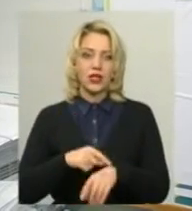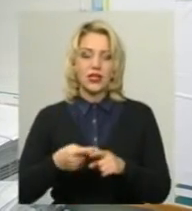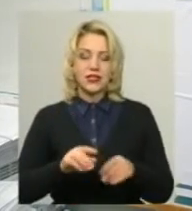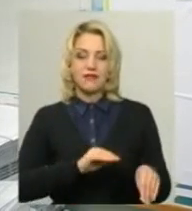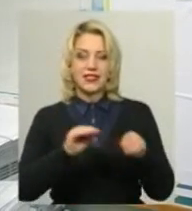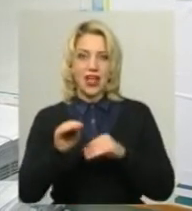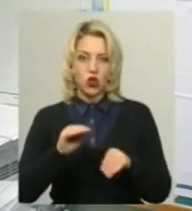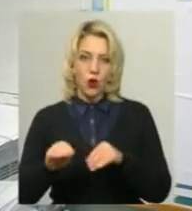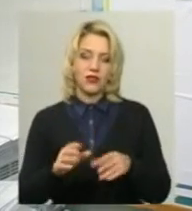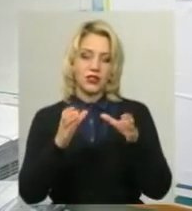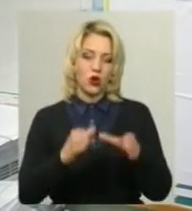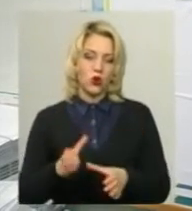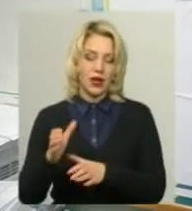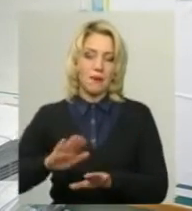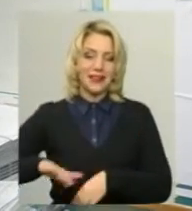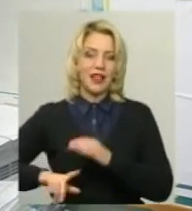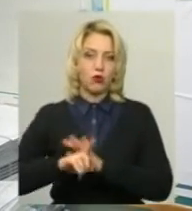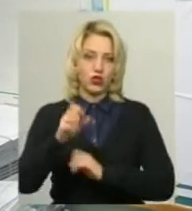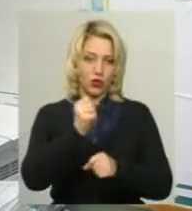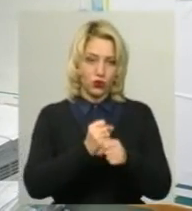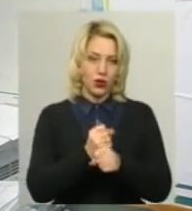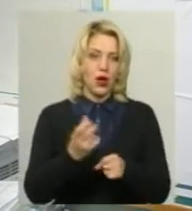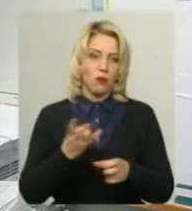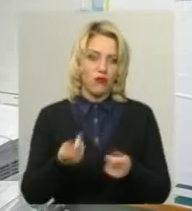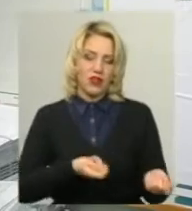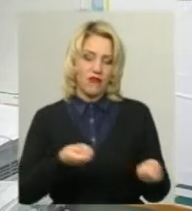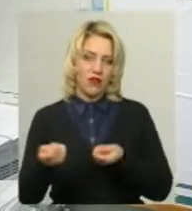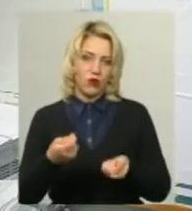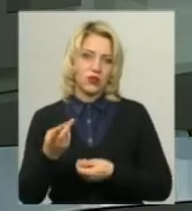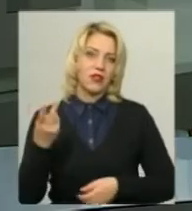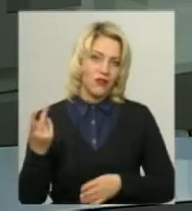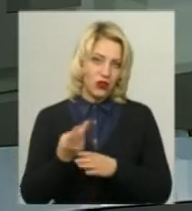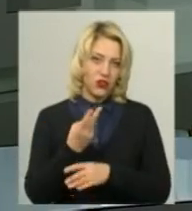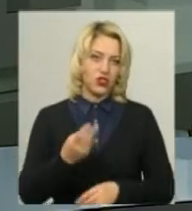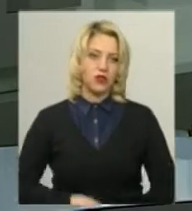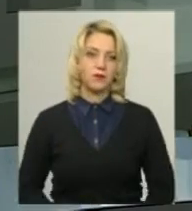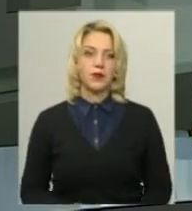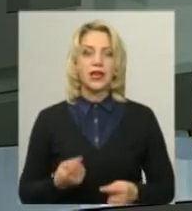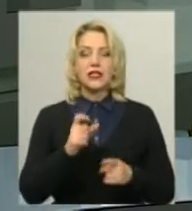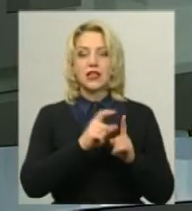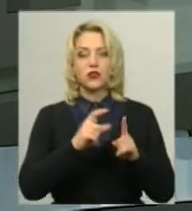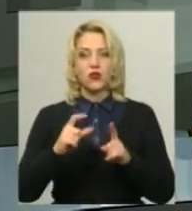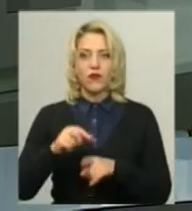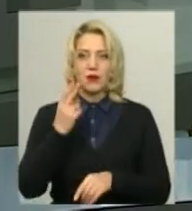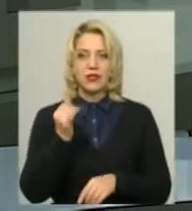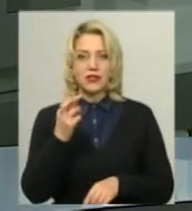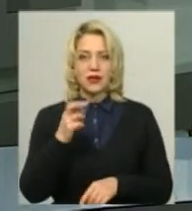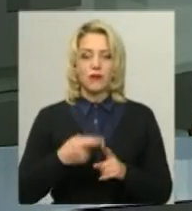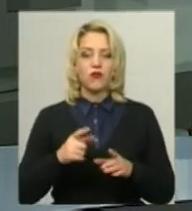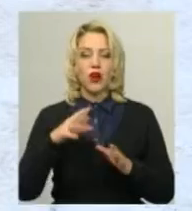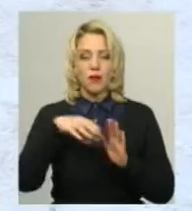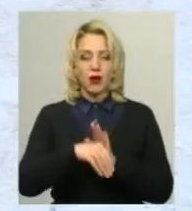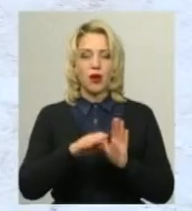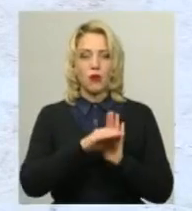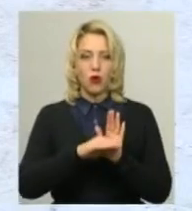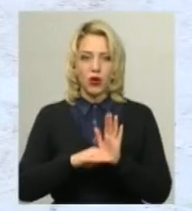контейнери після початку функціонування теж мають вивозитися двічі. За словами Тетяни Цип, у рамках програми